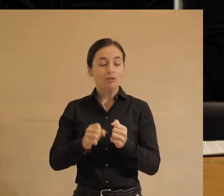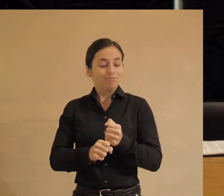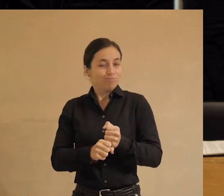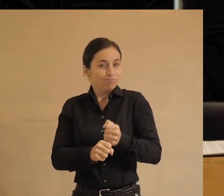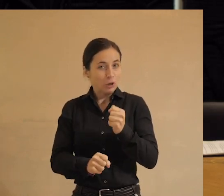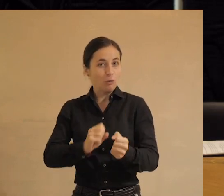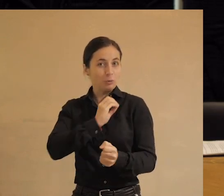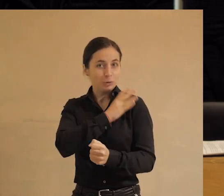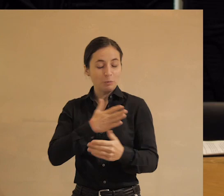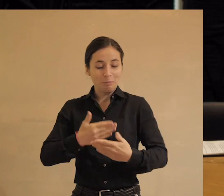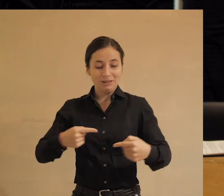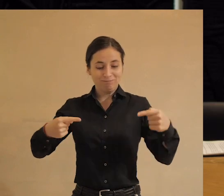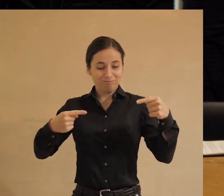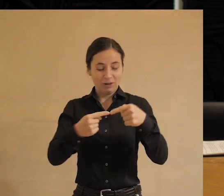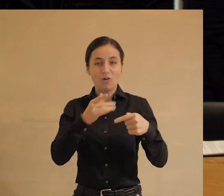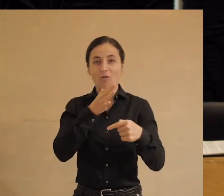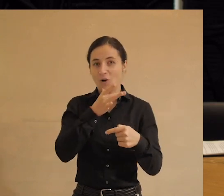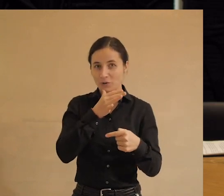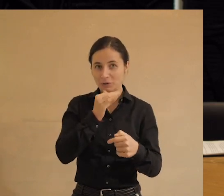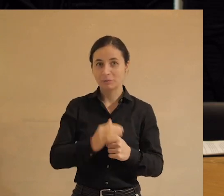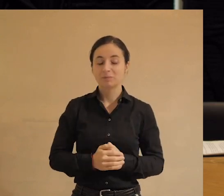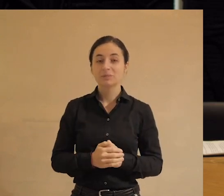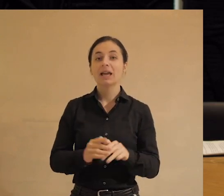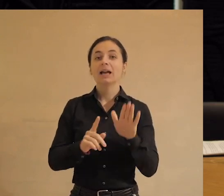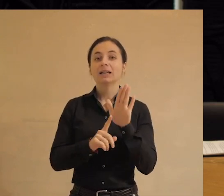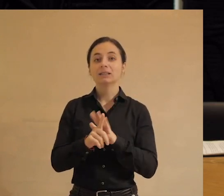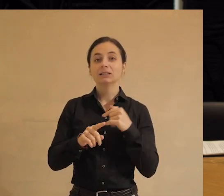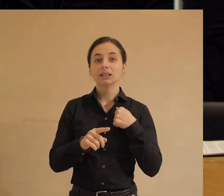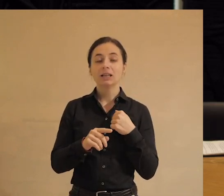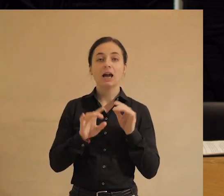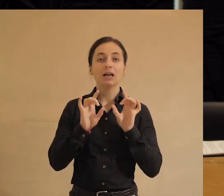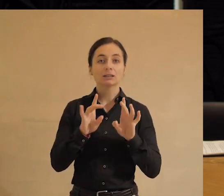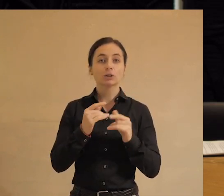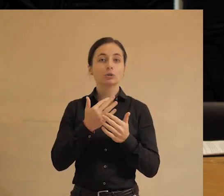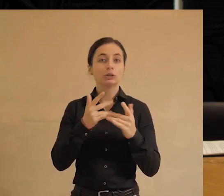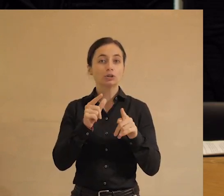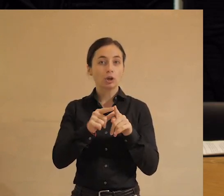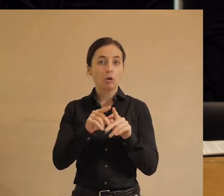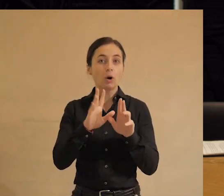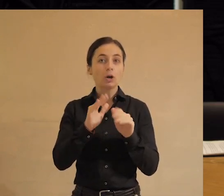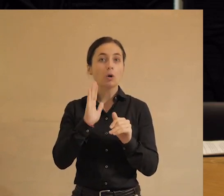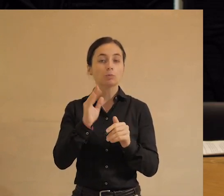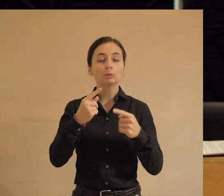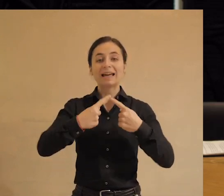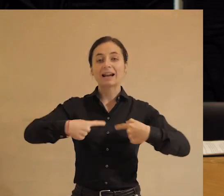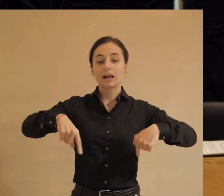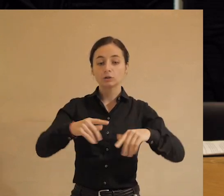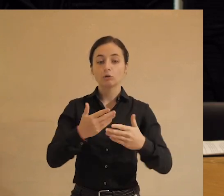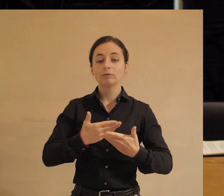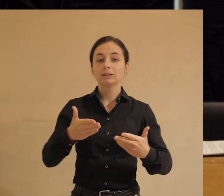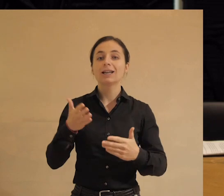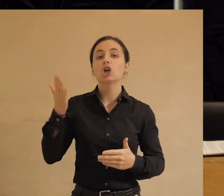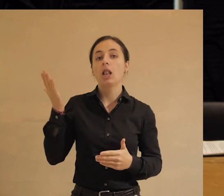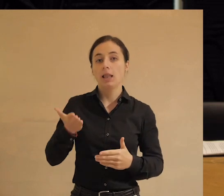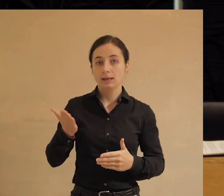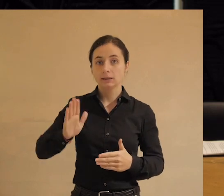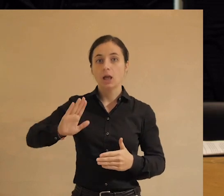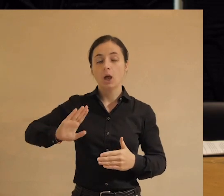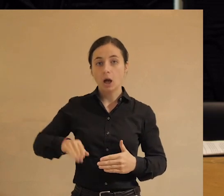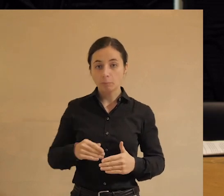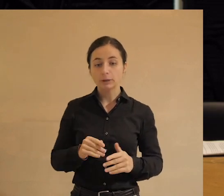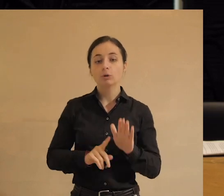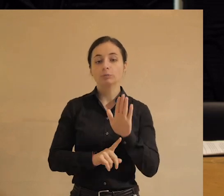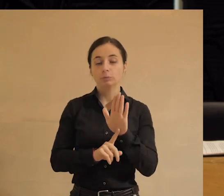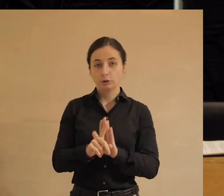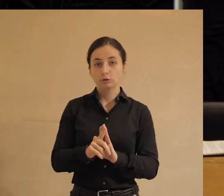Петербурге мы начинаем ровно вовремя. Сначала я скажу пару слов о том, как будет организована наша лекция, а потом, собственно,